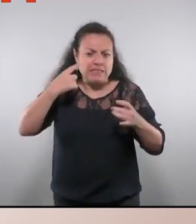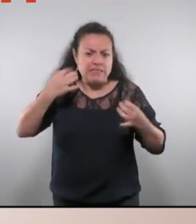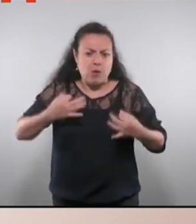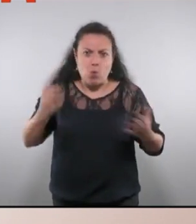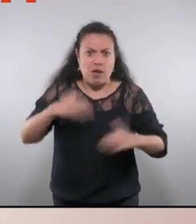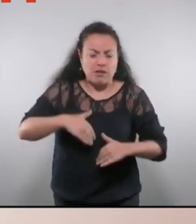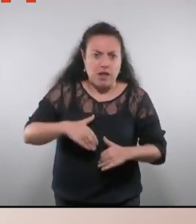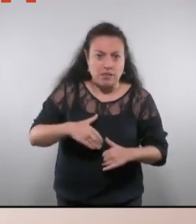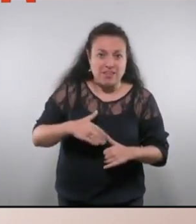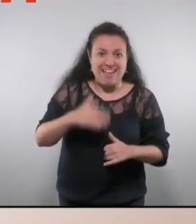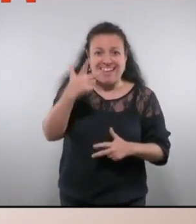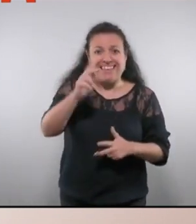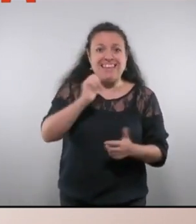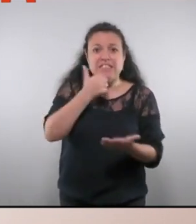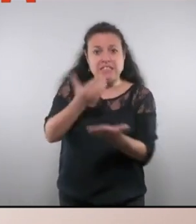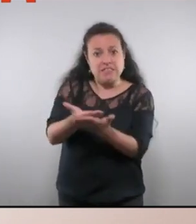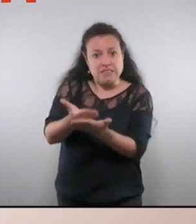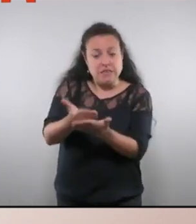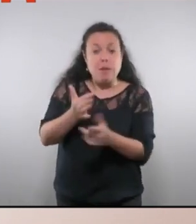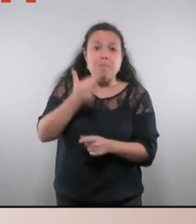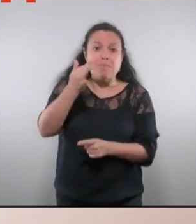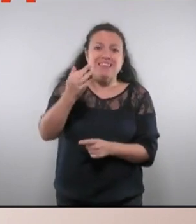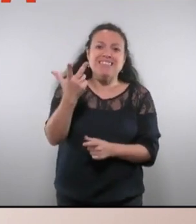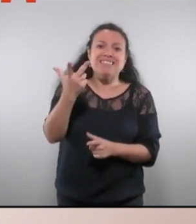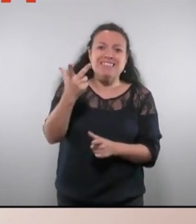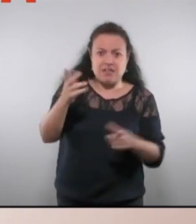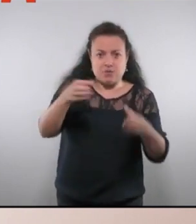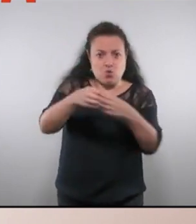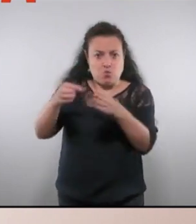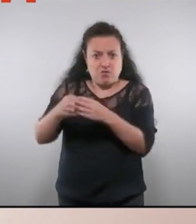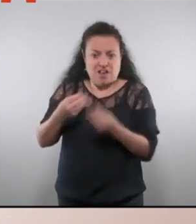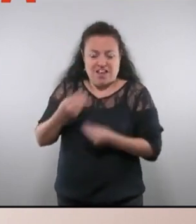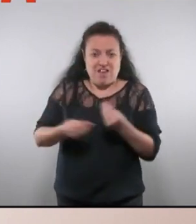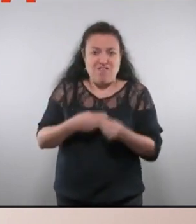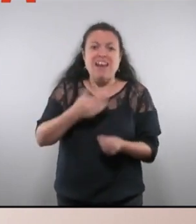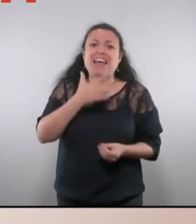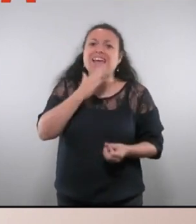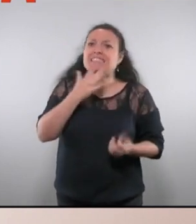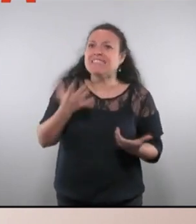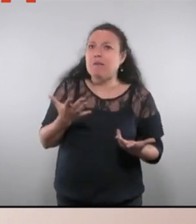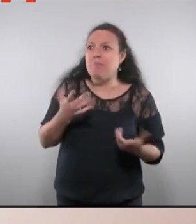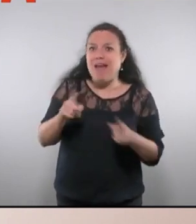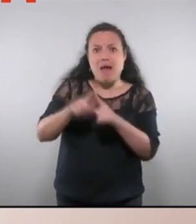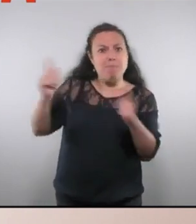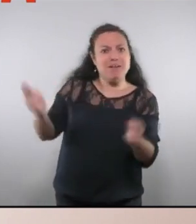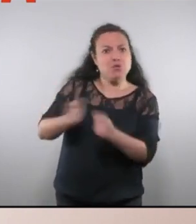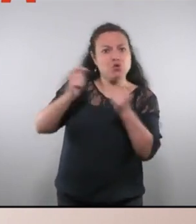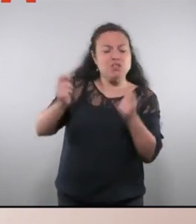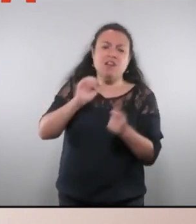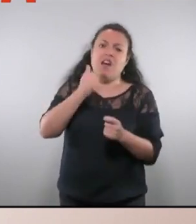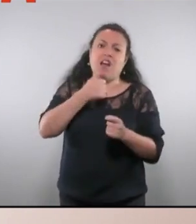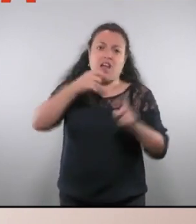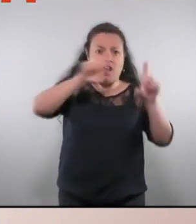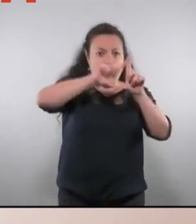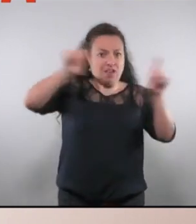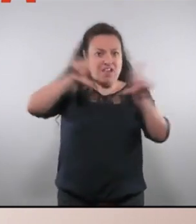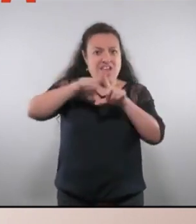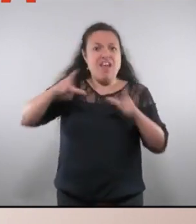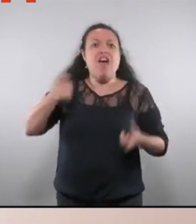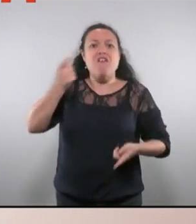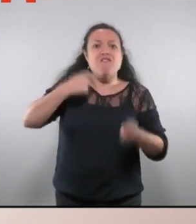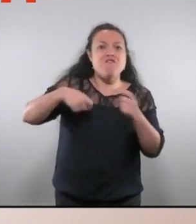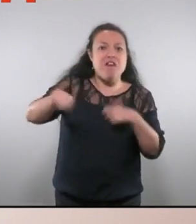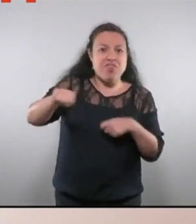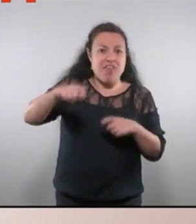mocions, i en general les intervencions que els tres grups estan fent, sembla que estiguin patrocinades per empreses de venda d'alarmes i de